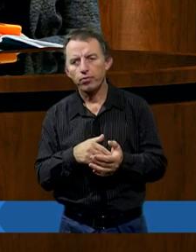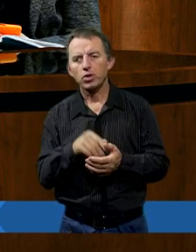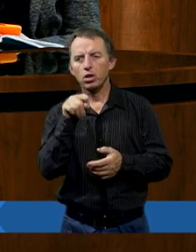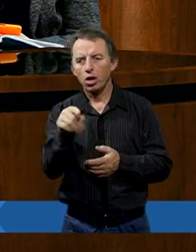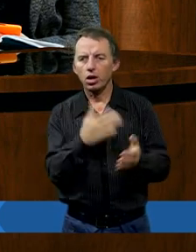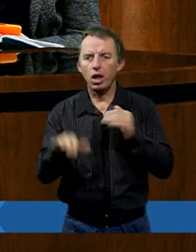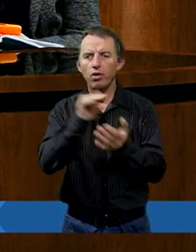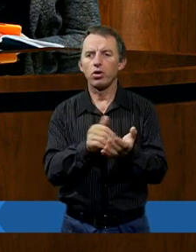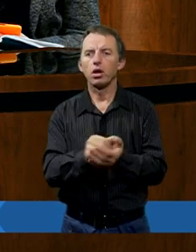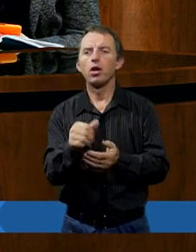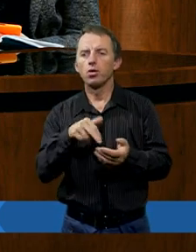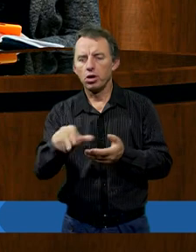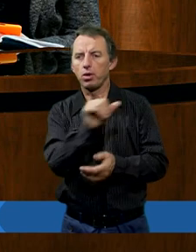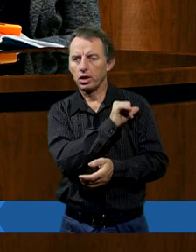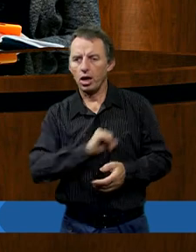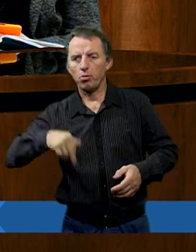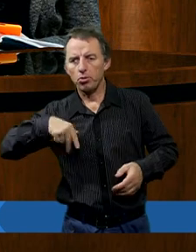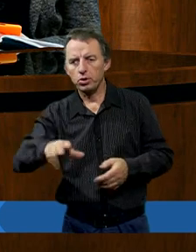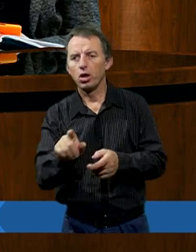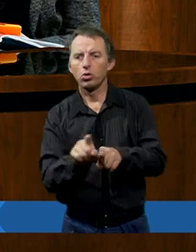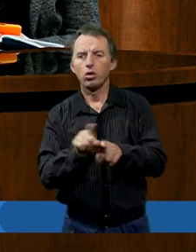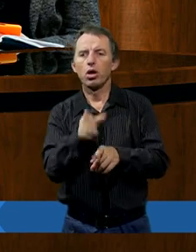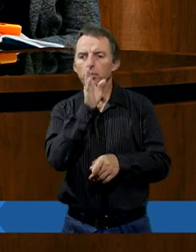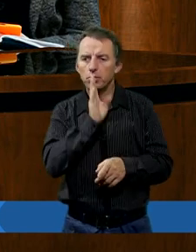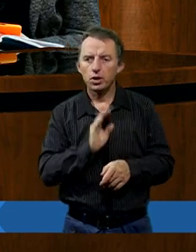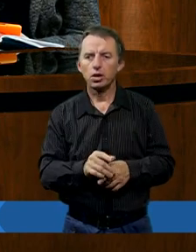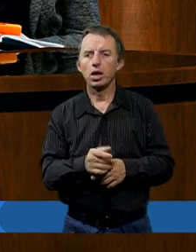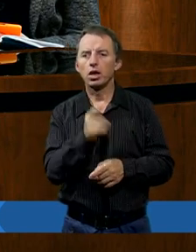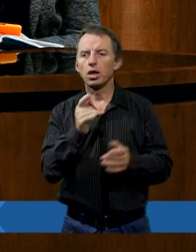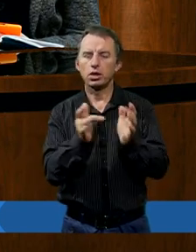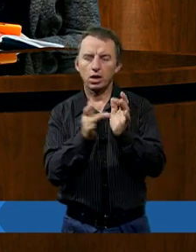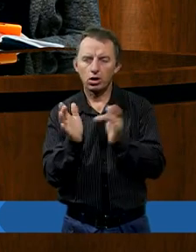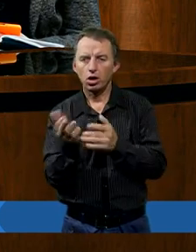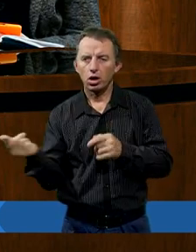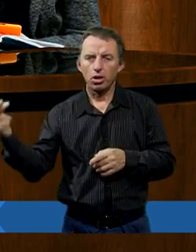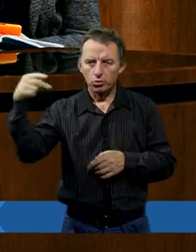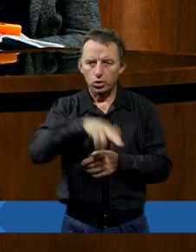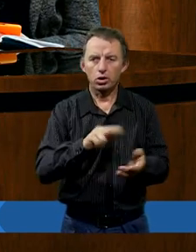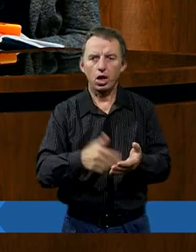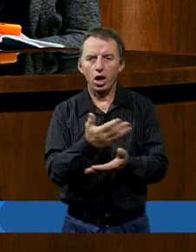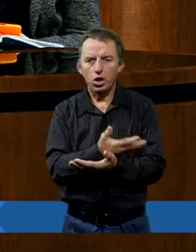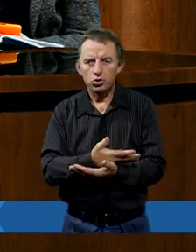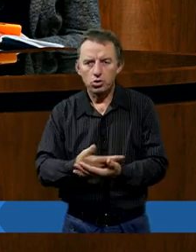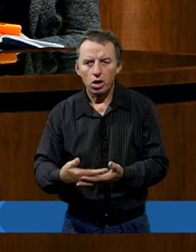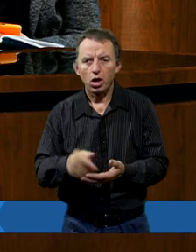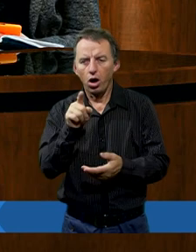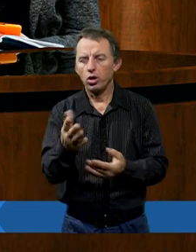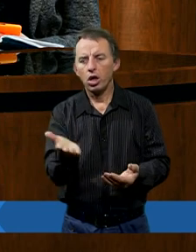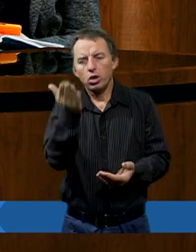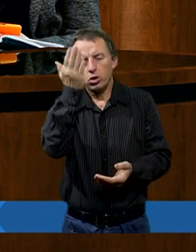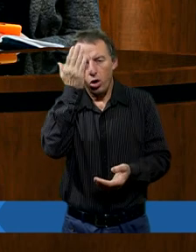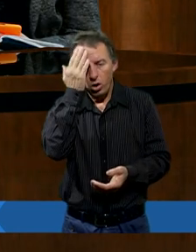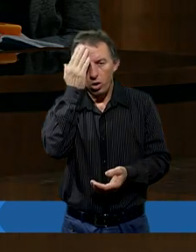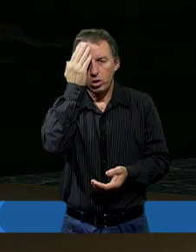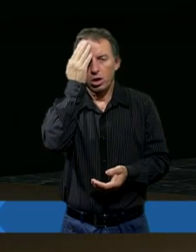najzwyczajniej w świecie przez to samo przejść. I to również pokazuje misja Jezusa Chrystusa, który kiedy przyszedł na ziemię, on doznał